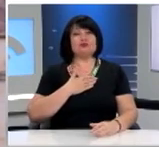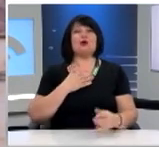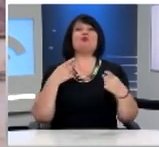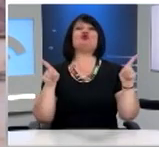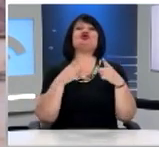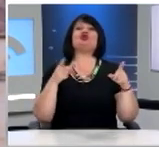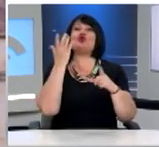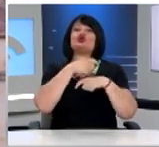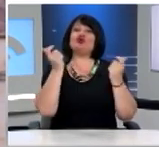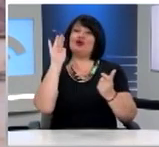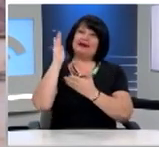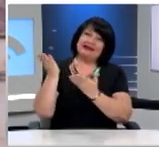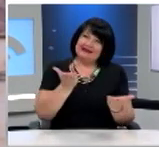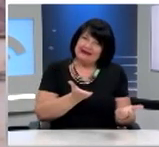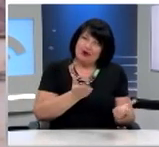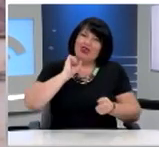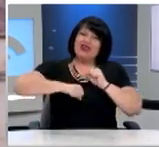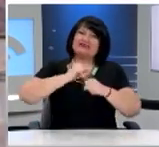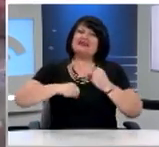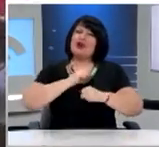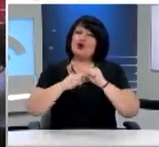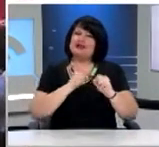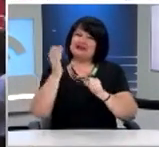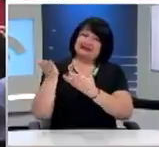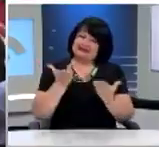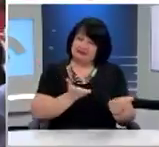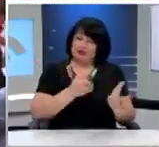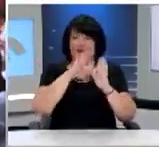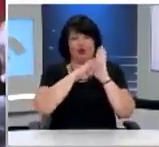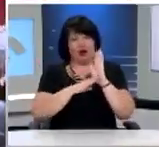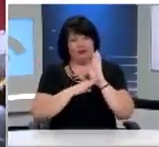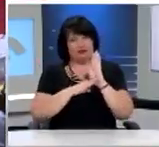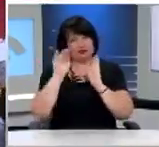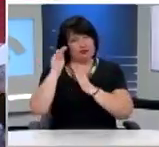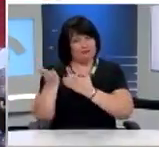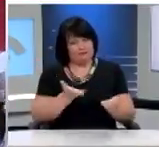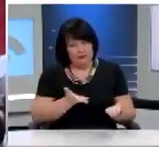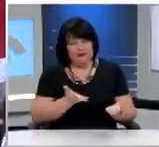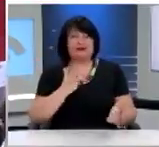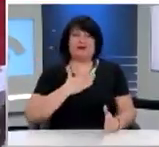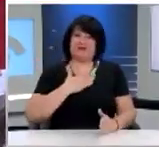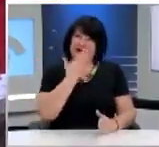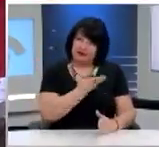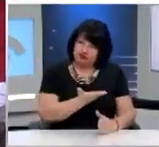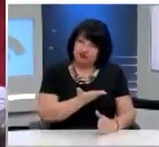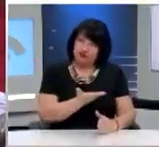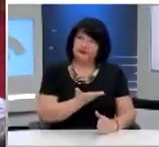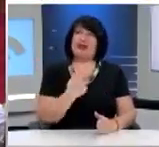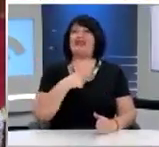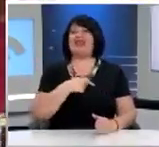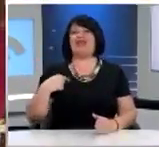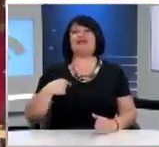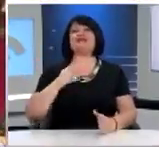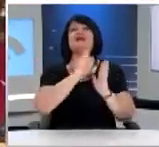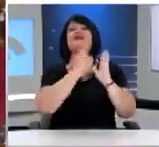Αθήνας Για τη φιλοξενία μέρους των δράσεων Του προγράμματος Και τη διεύθυνση